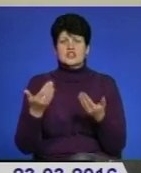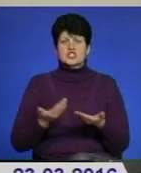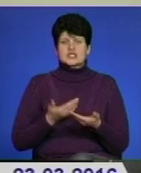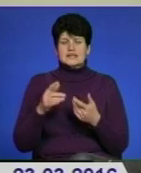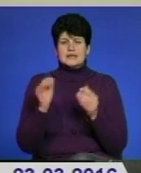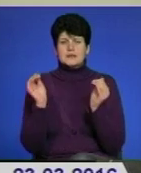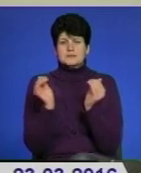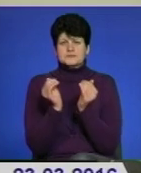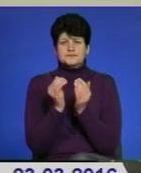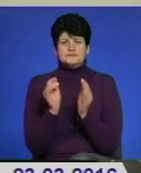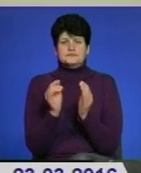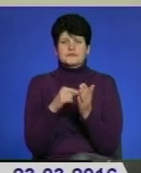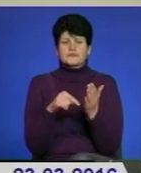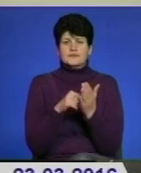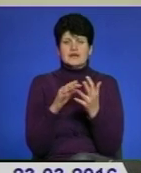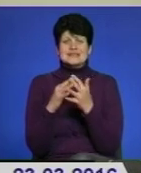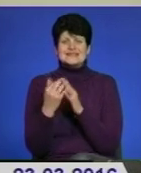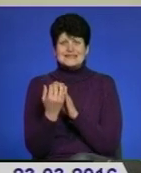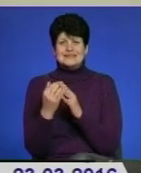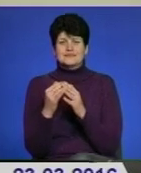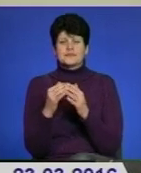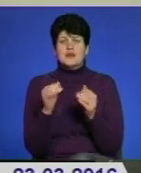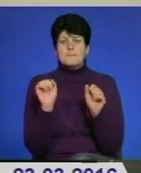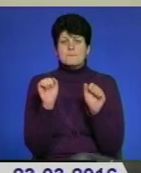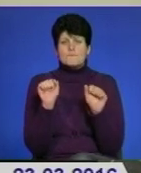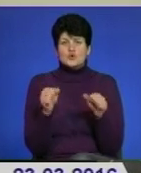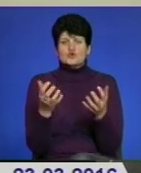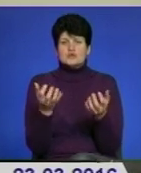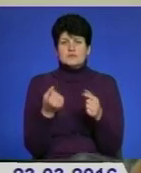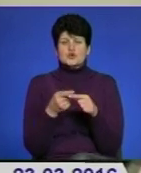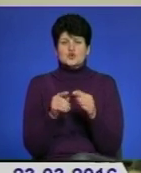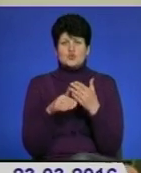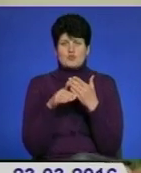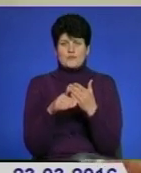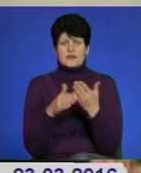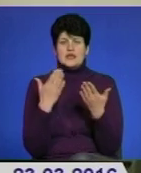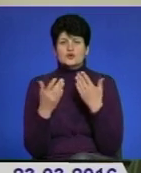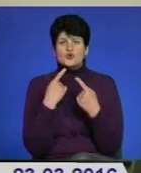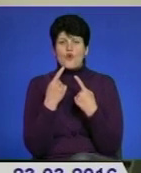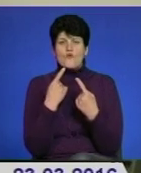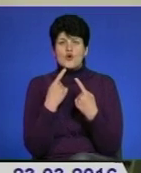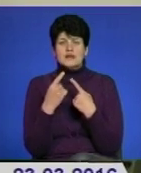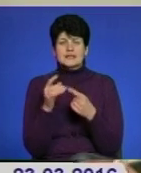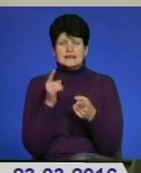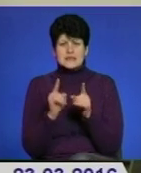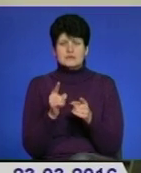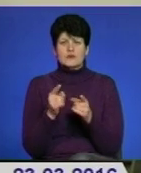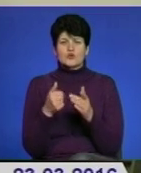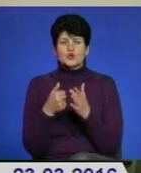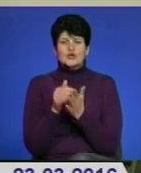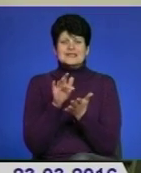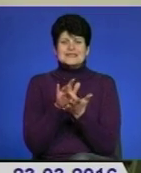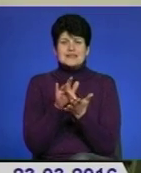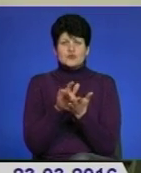невеликих містечок, сіл та селищ зможуть отримати цю допомогу. Якщо говорити, насправді до центру